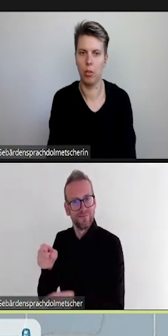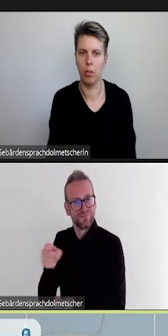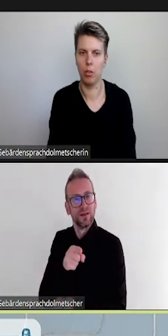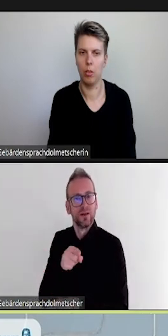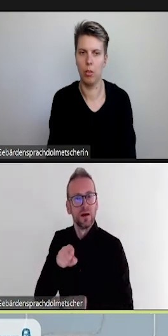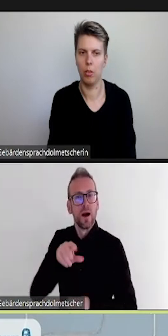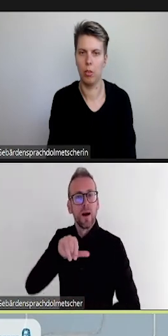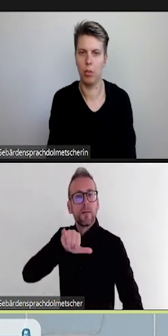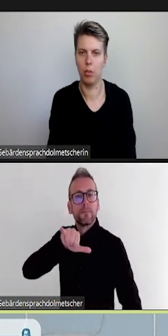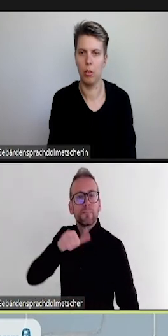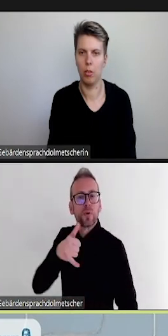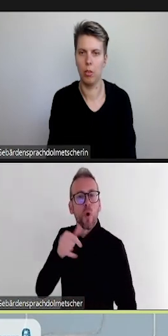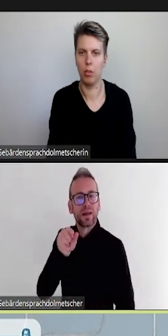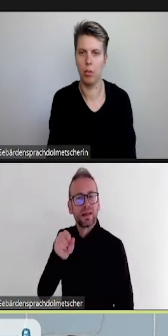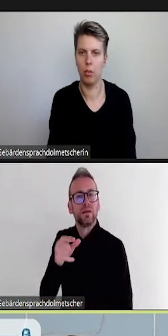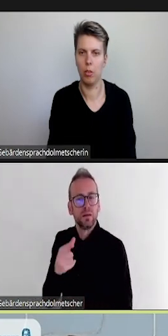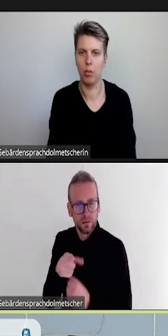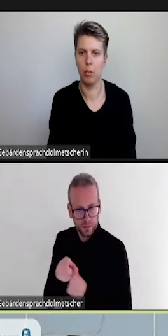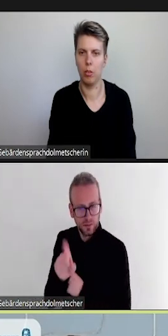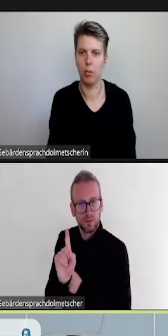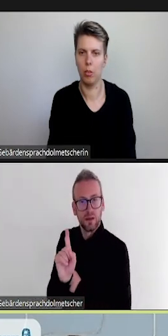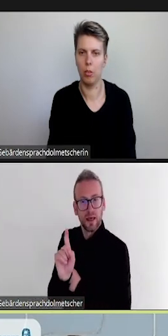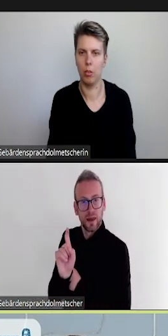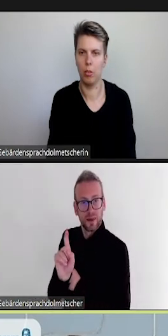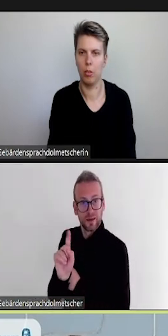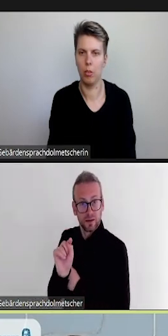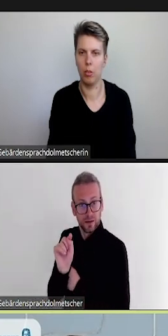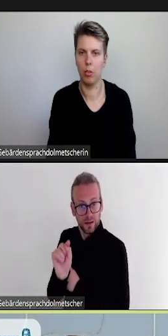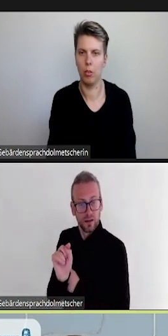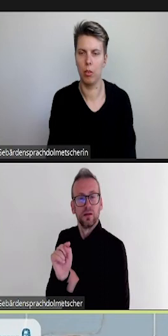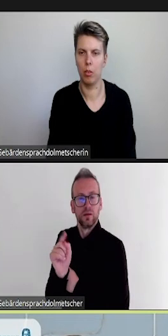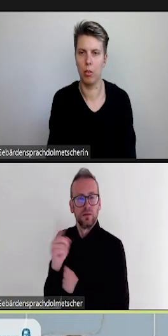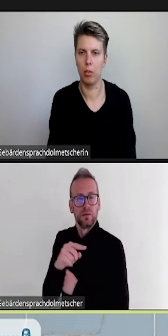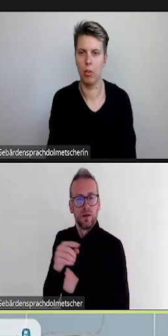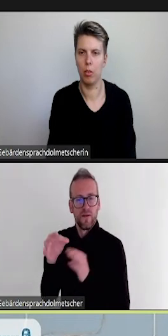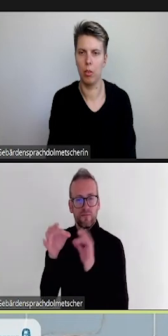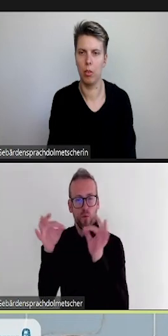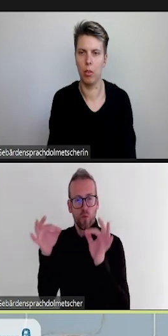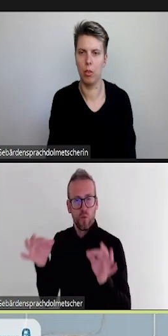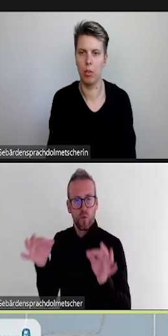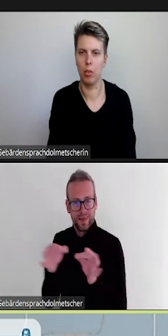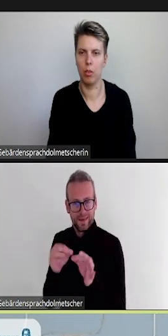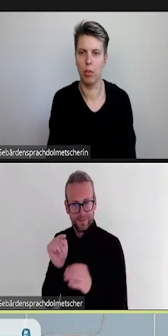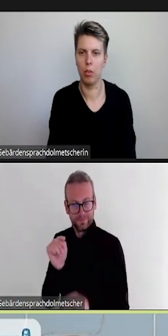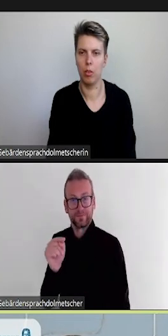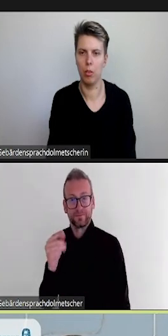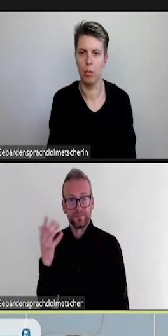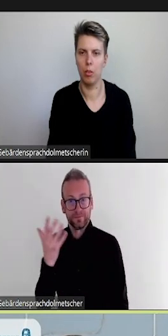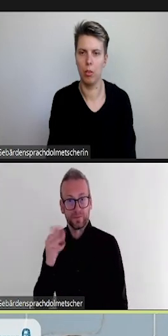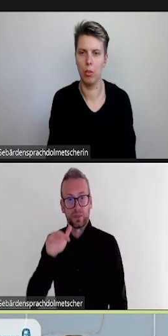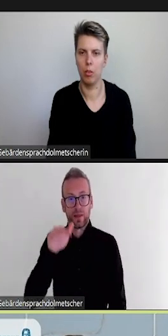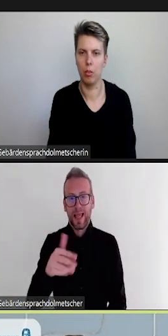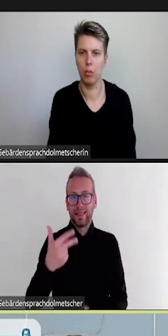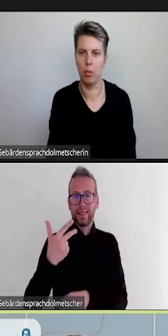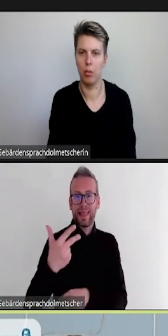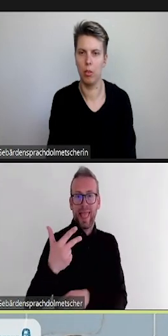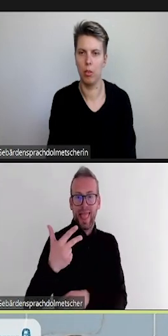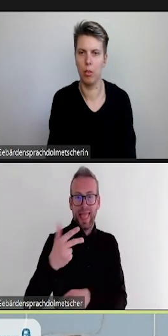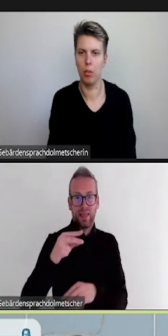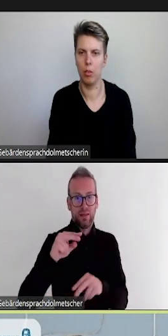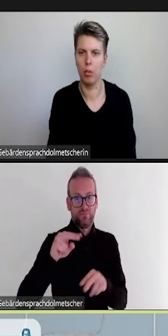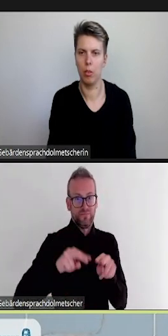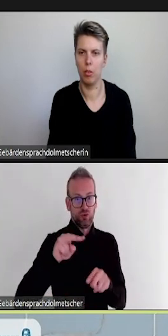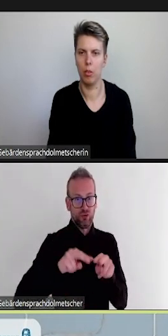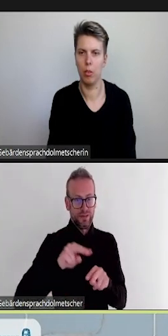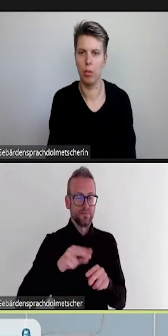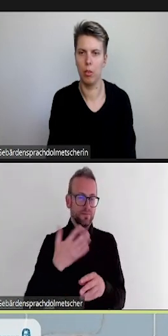Projekt wurde auch ein Leitfaden erstellt für barrierefreie Online-Videos, den Sie sich gerne im Anschluss auch nochmal